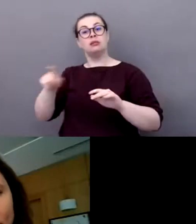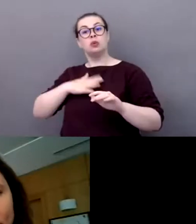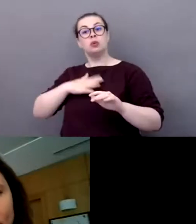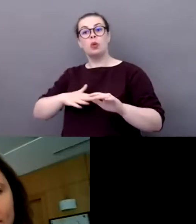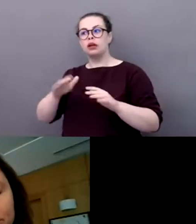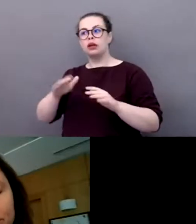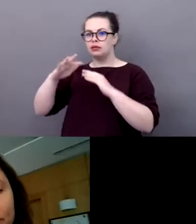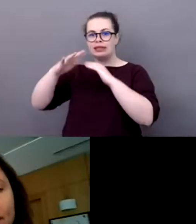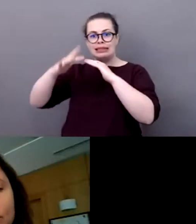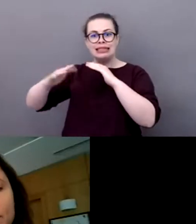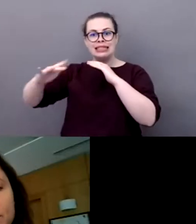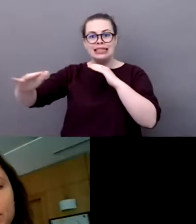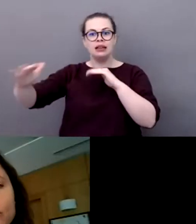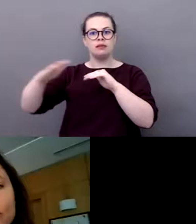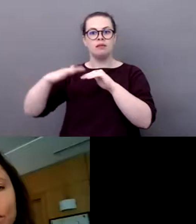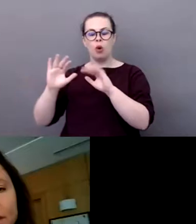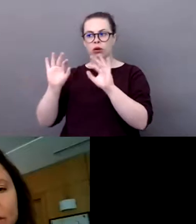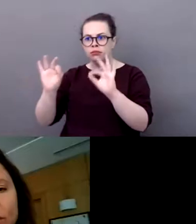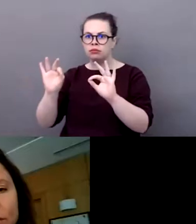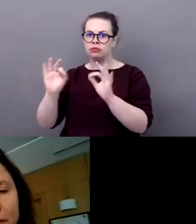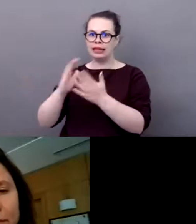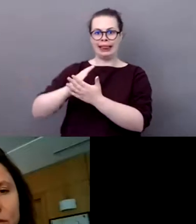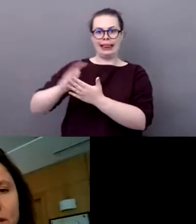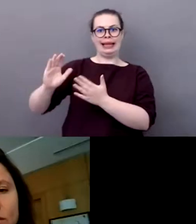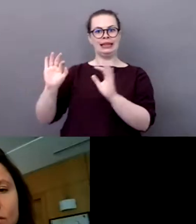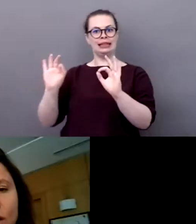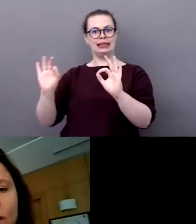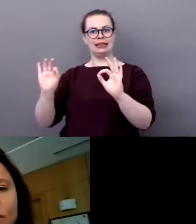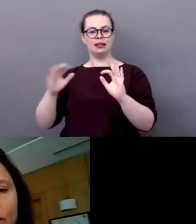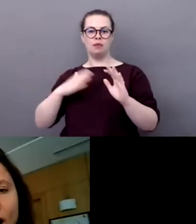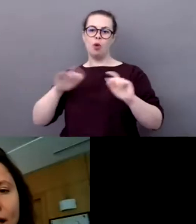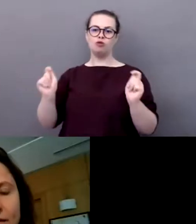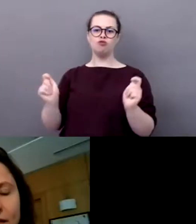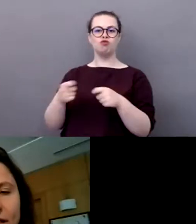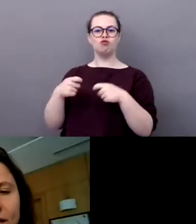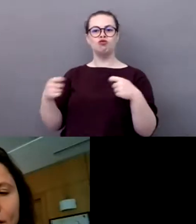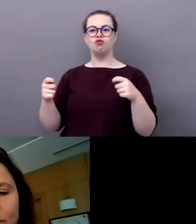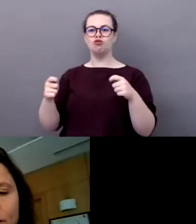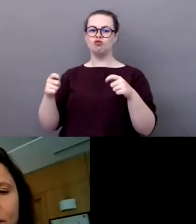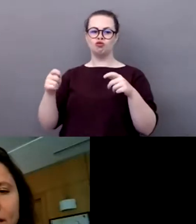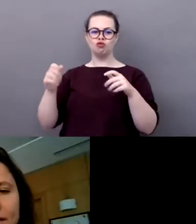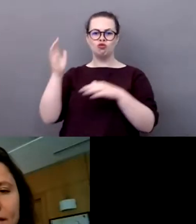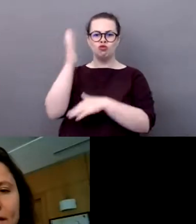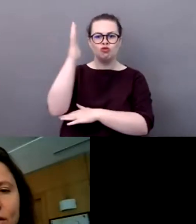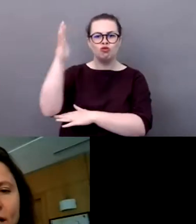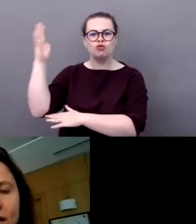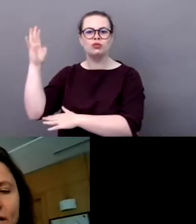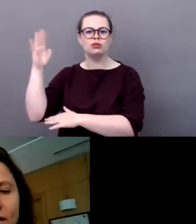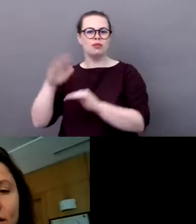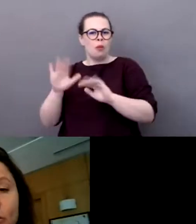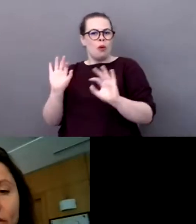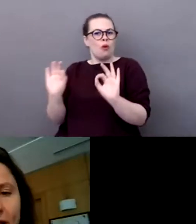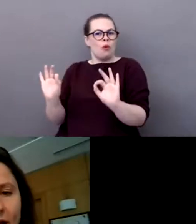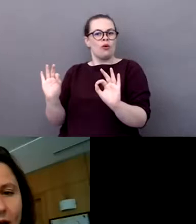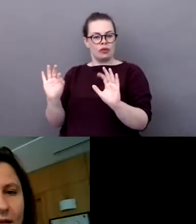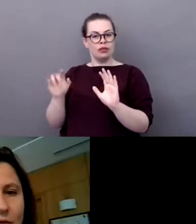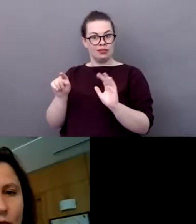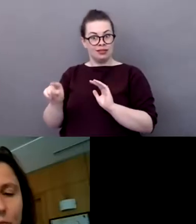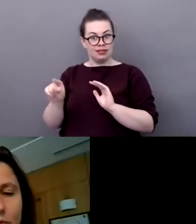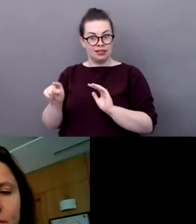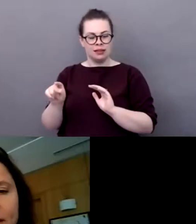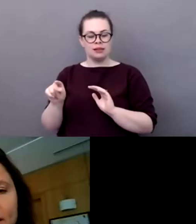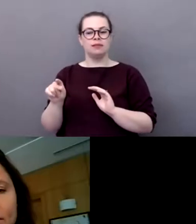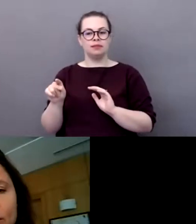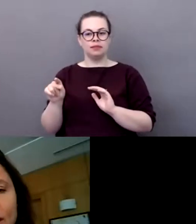naturel et puis en faire une discipline de compétition qui permet aussi de voir à la télé la possibilité et de montrer à la